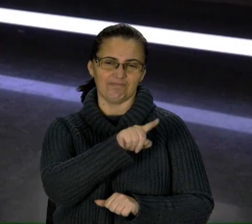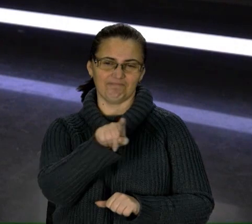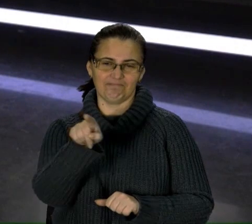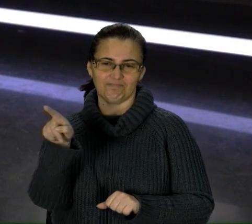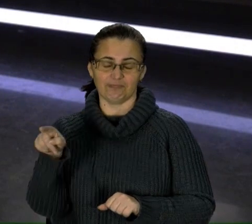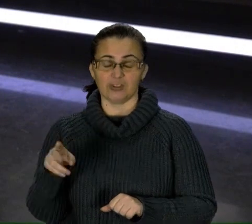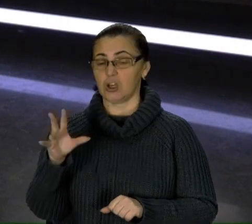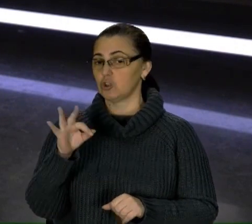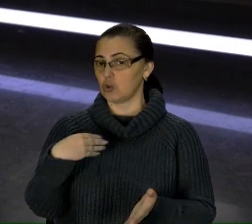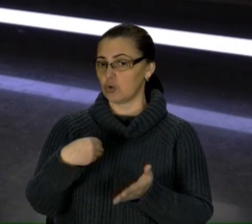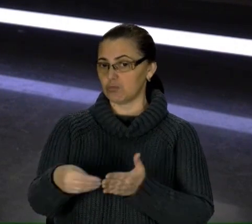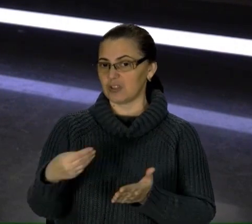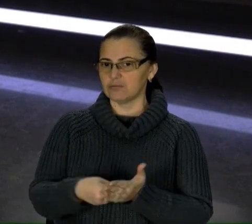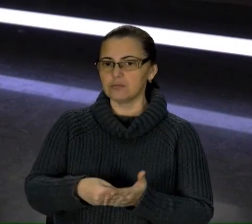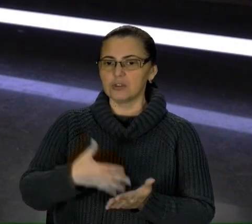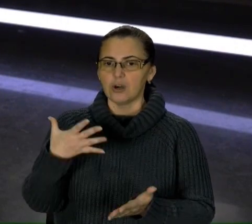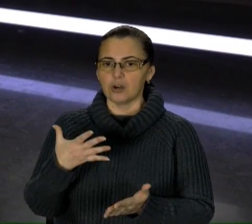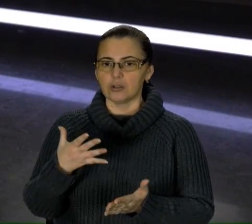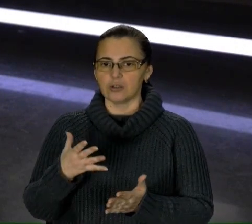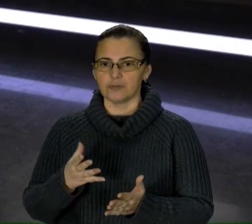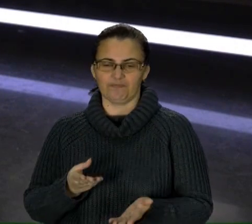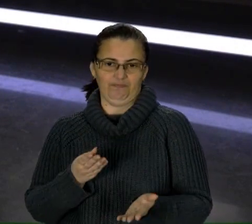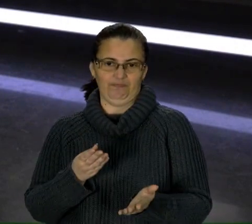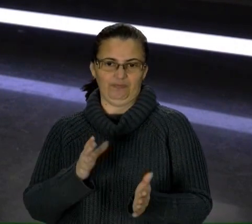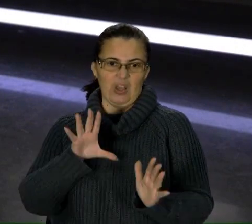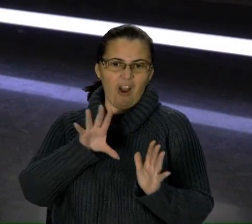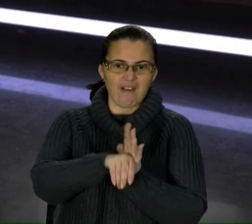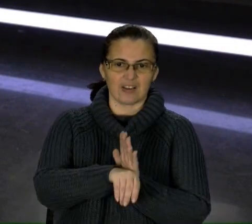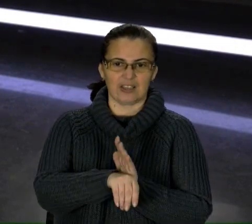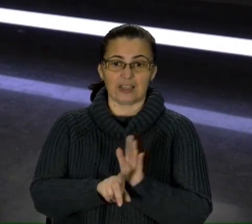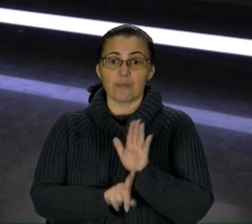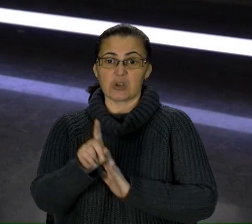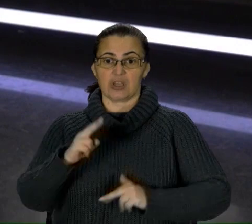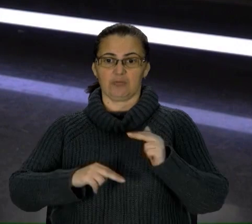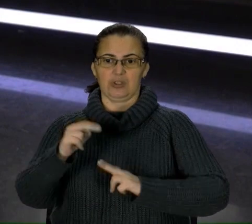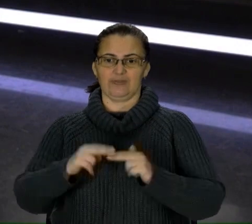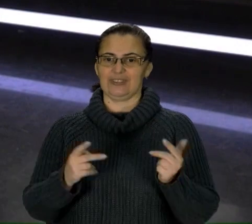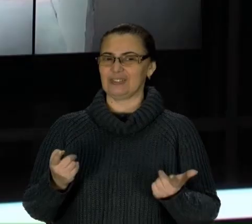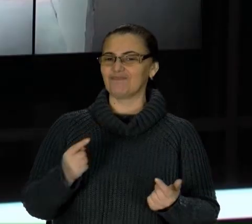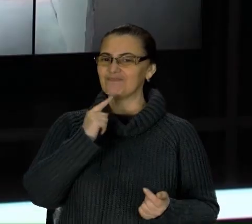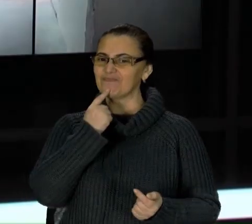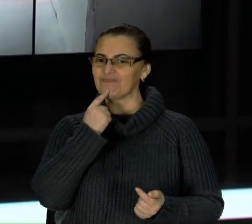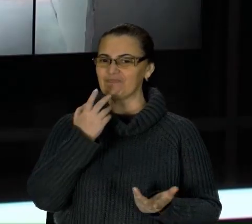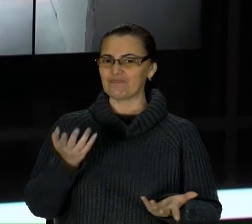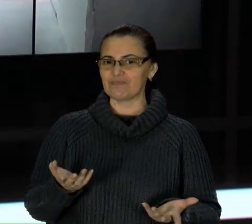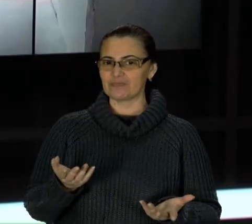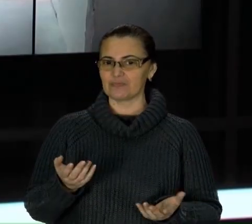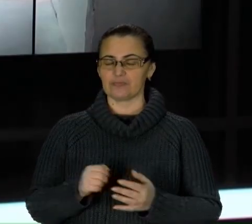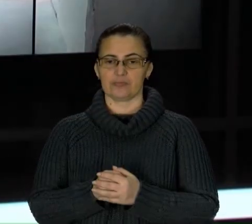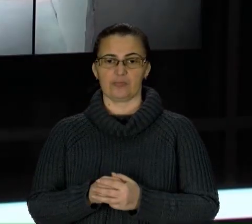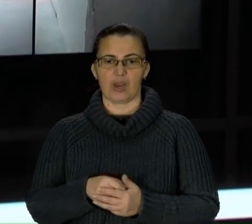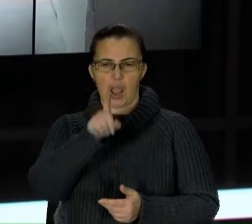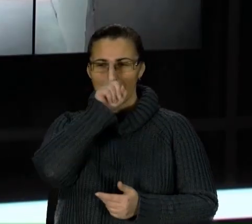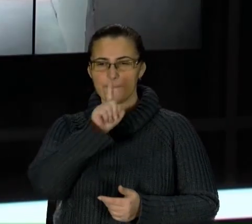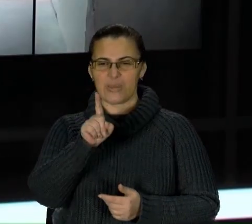купувати дорого, вкладати в котлован, ризиковано і довго, ось таки, але і зупиняють. Уже місяць в